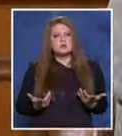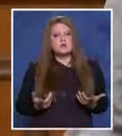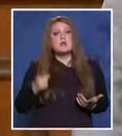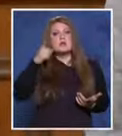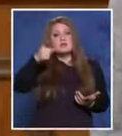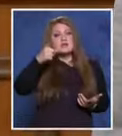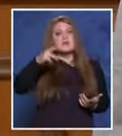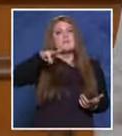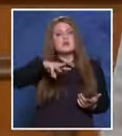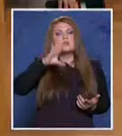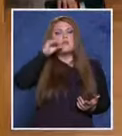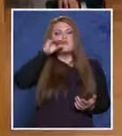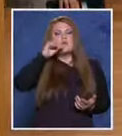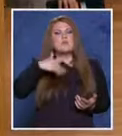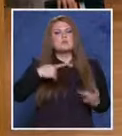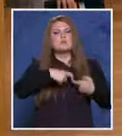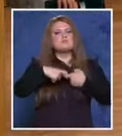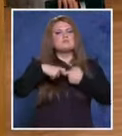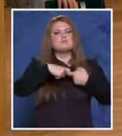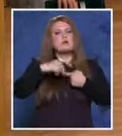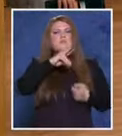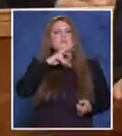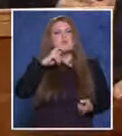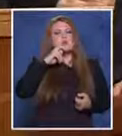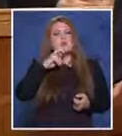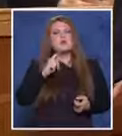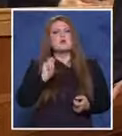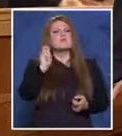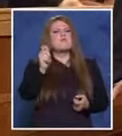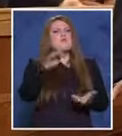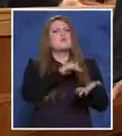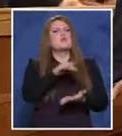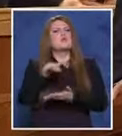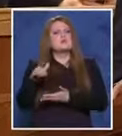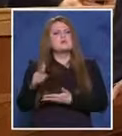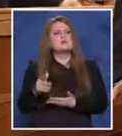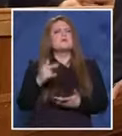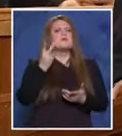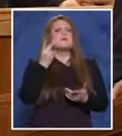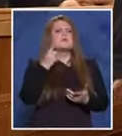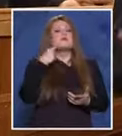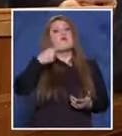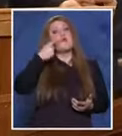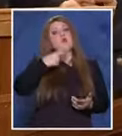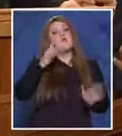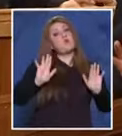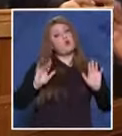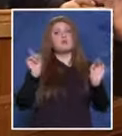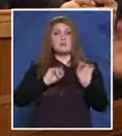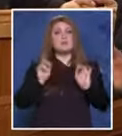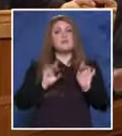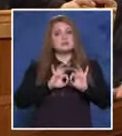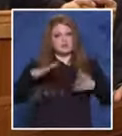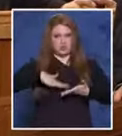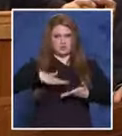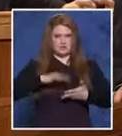Марина говори, че са имал с полицайти, че им дава продукти и така докато се това се говори. Говори се. Разбрах.